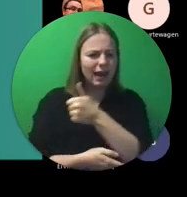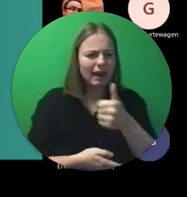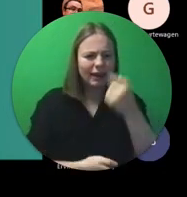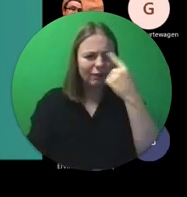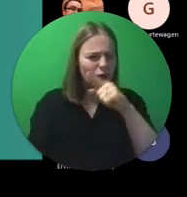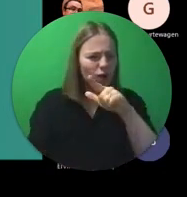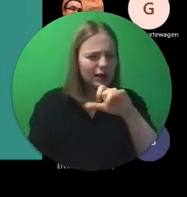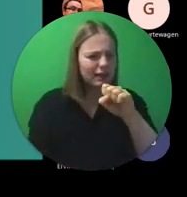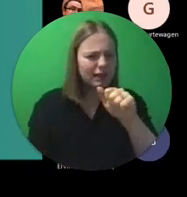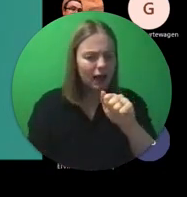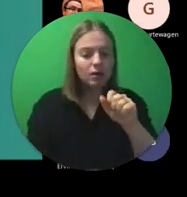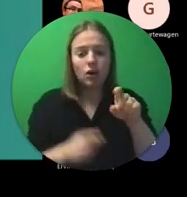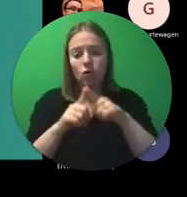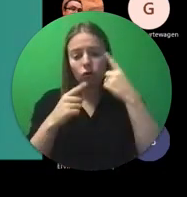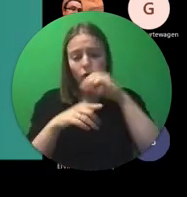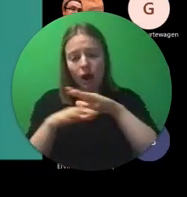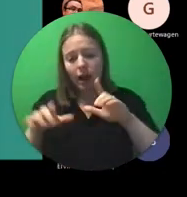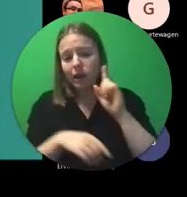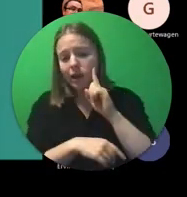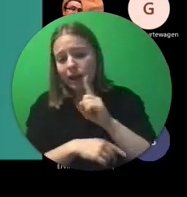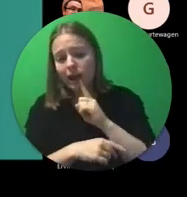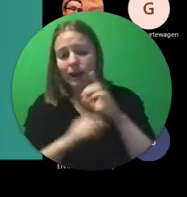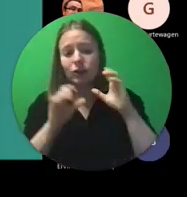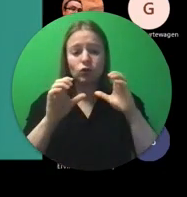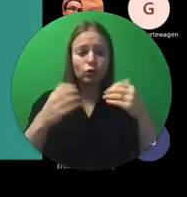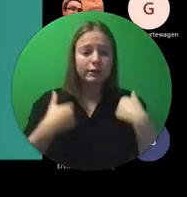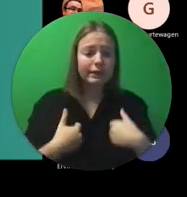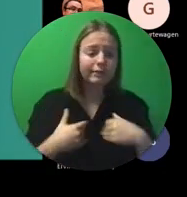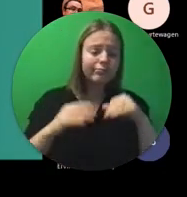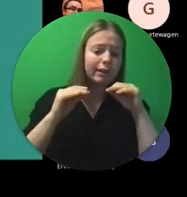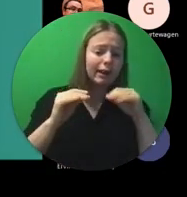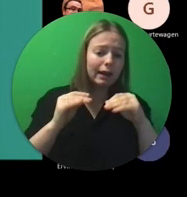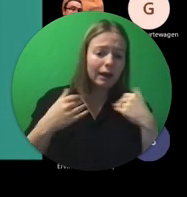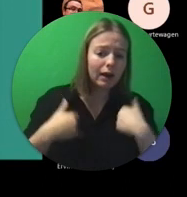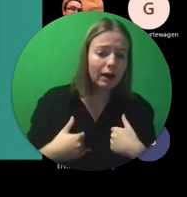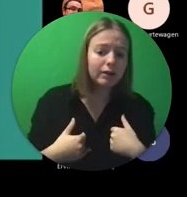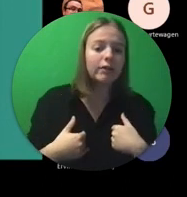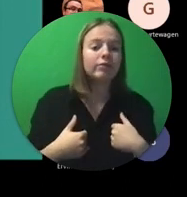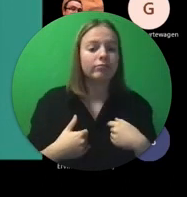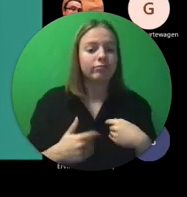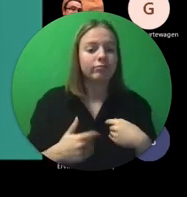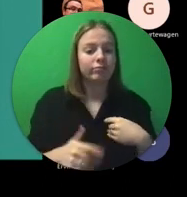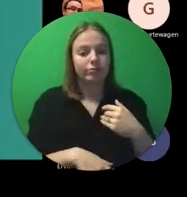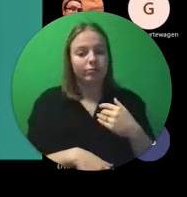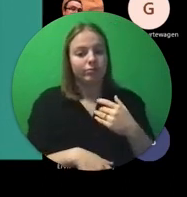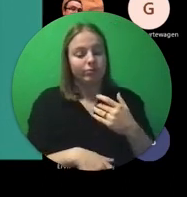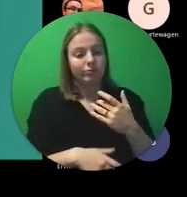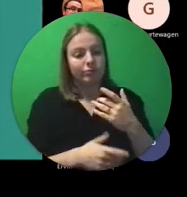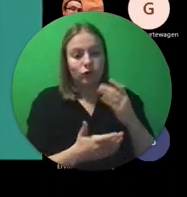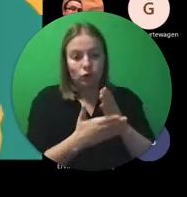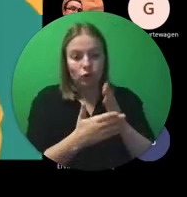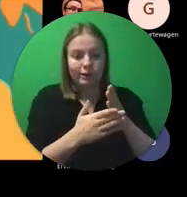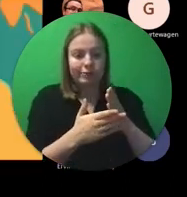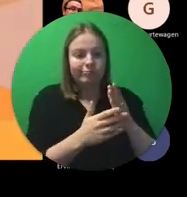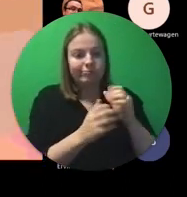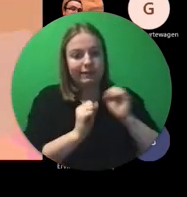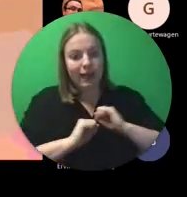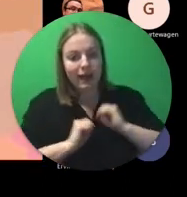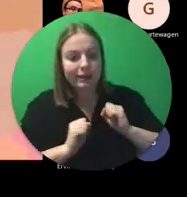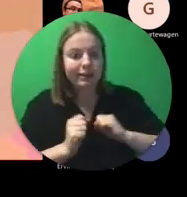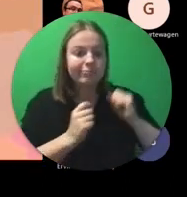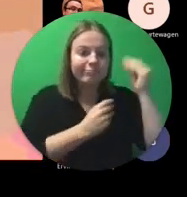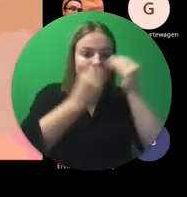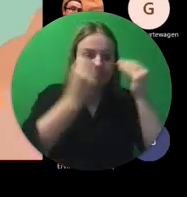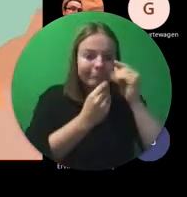enkel voor Lisa, maar ook voor alle leerlingen, cursisten en leerkrachten die een leerervaring of stage hebben opgedaan in het